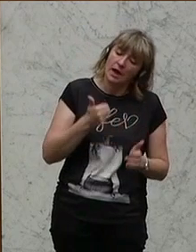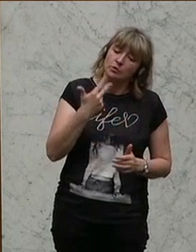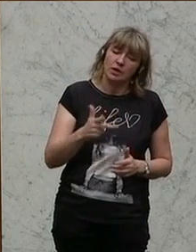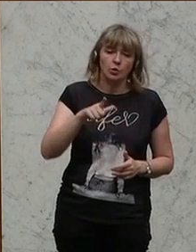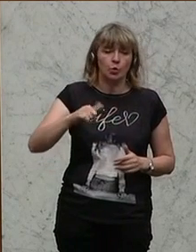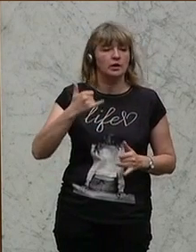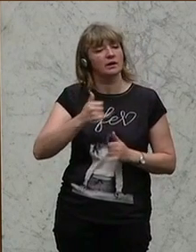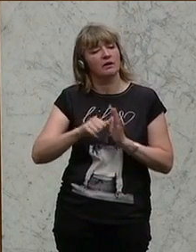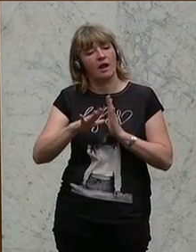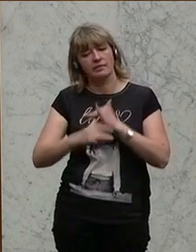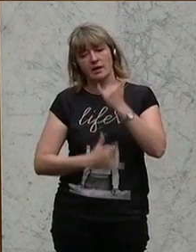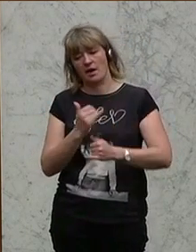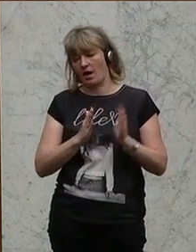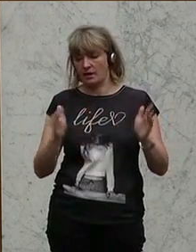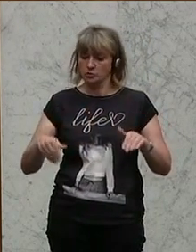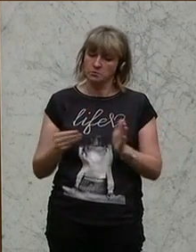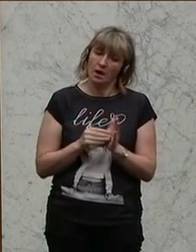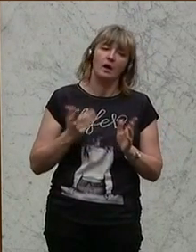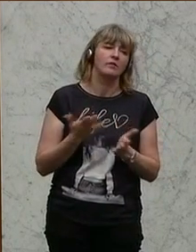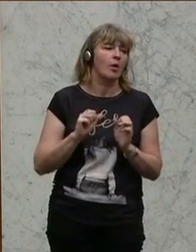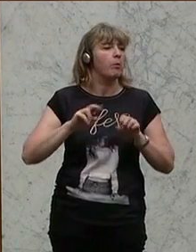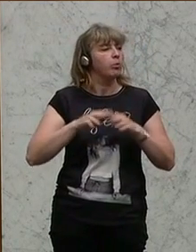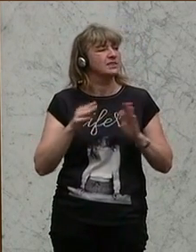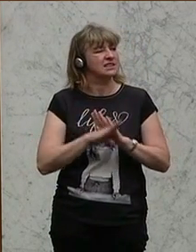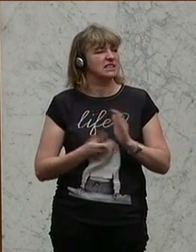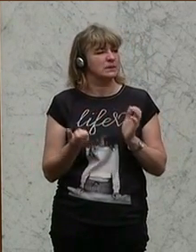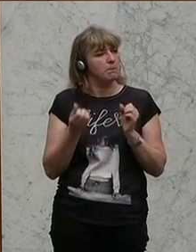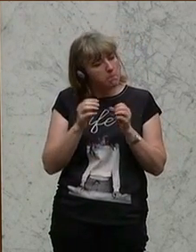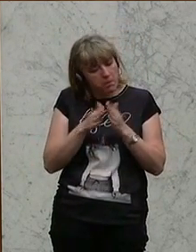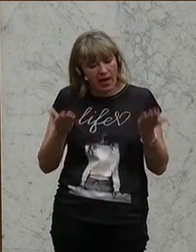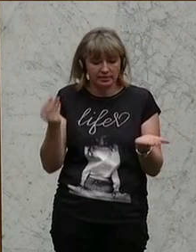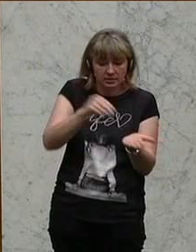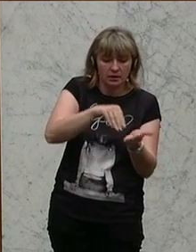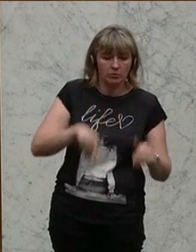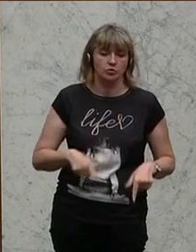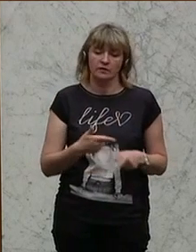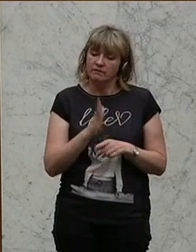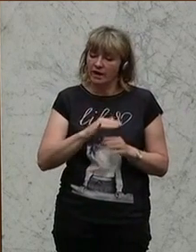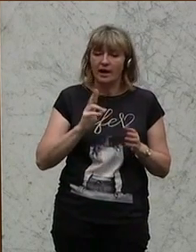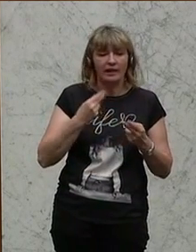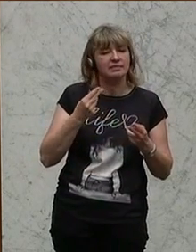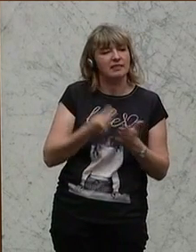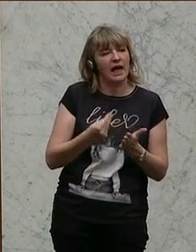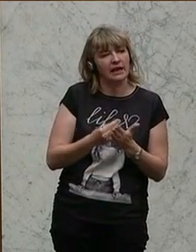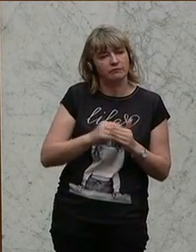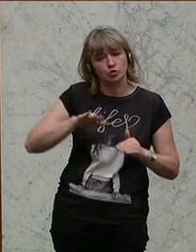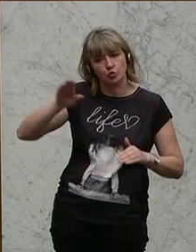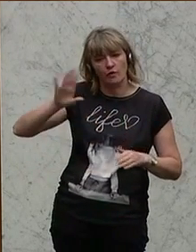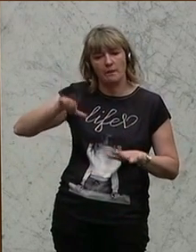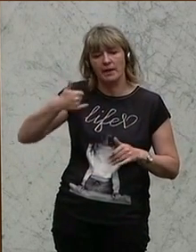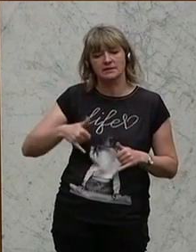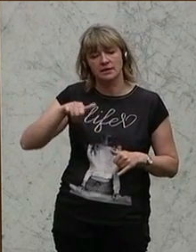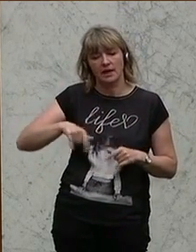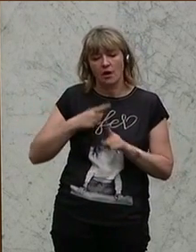Juli eines jeden Kalenderjahres im Bundesgesetzblatt kundzumachen und gilt für die jeweiligen Tarifstufen ab 1. Jänner des